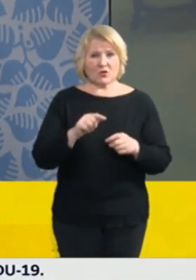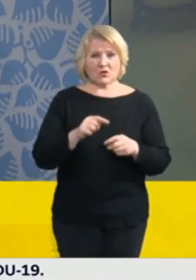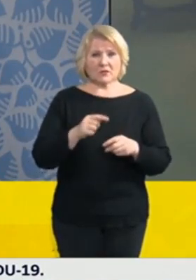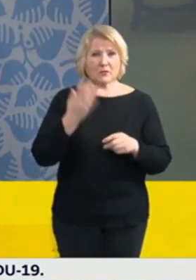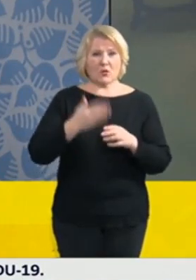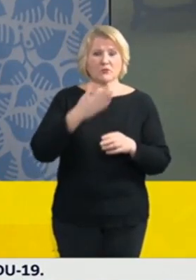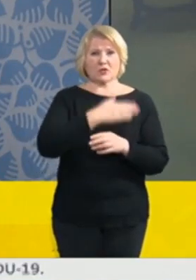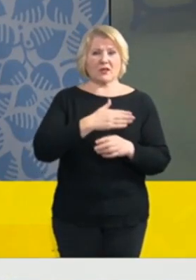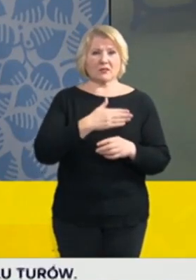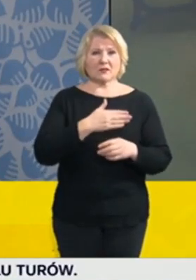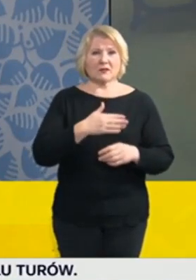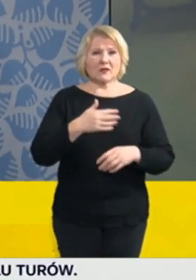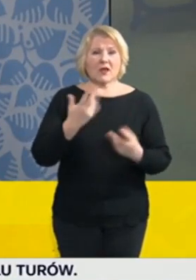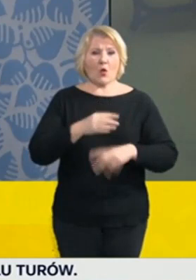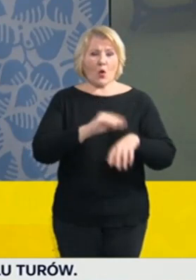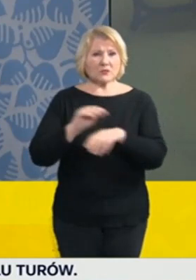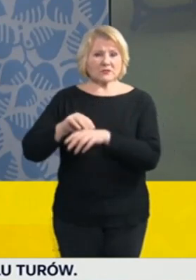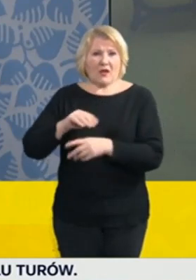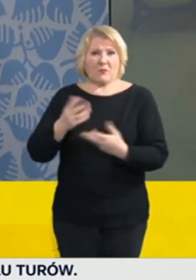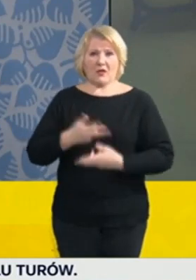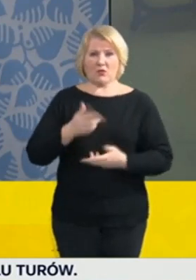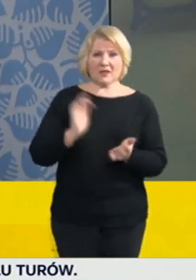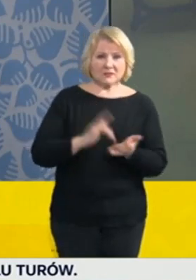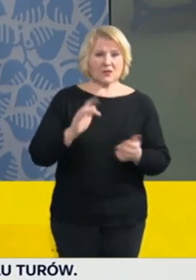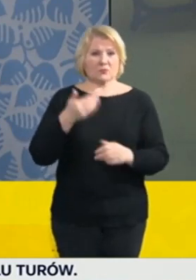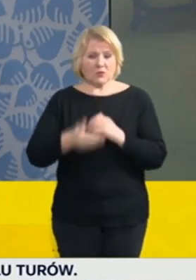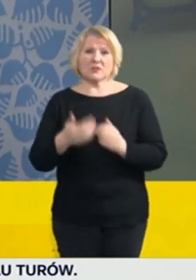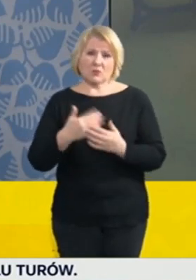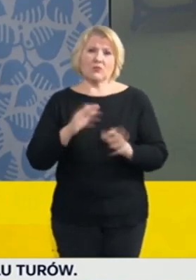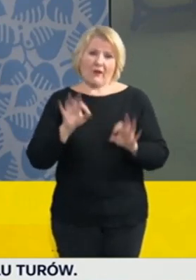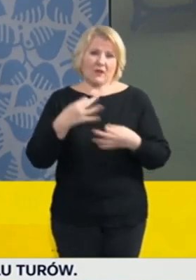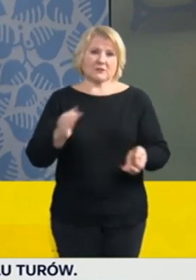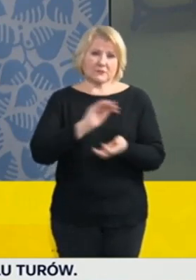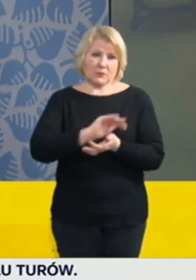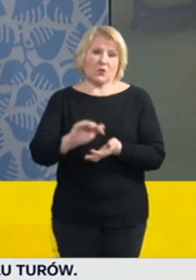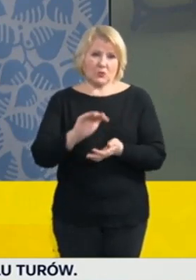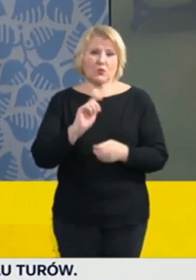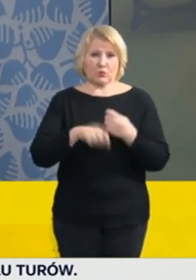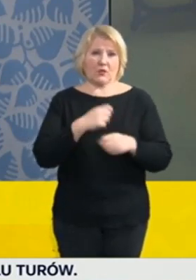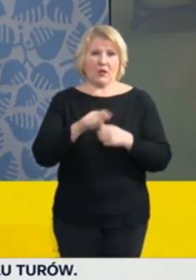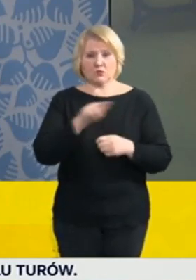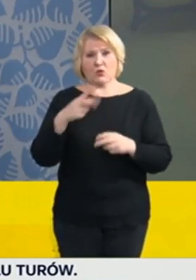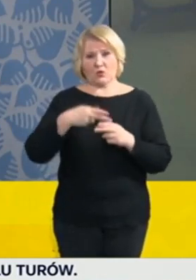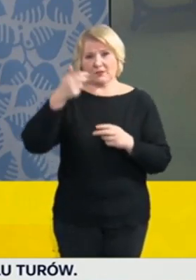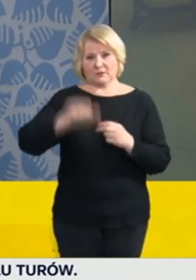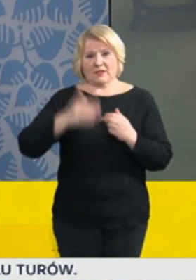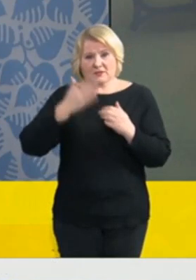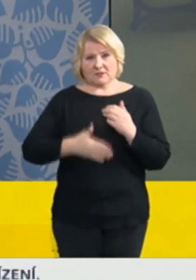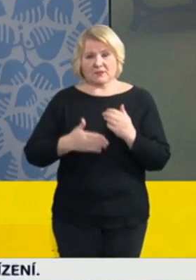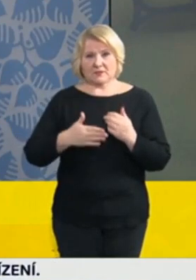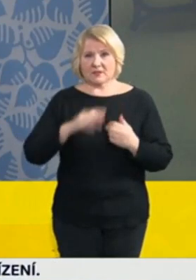zachovali korektně k občanům, tak je tady ještě tahleta doba, ale všem samozřejmě doporučuji, aby